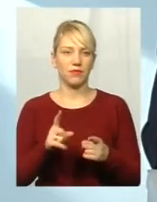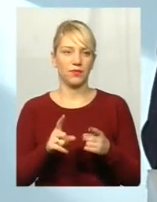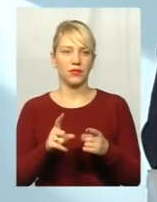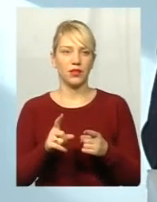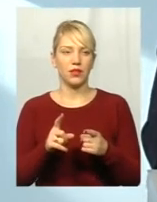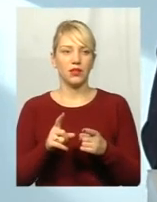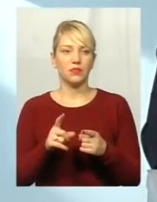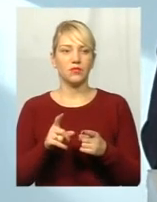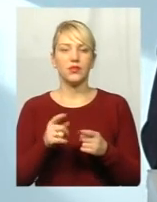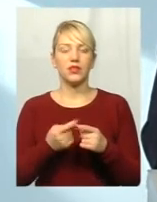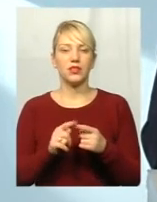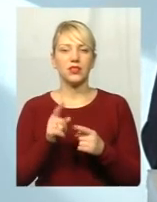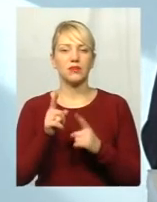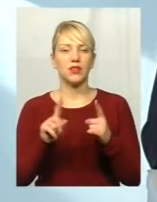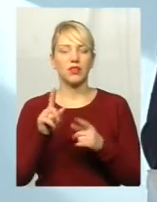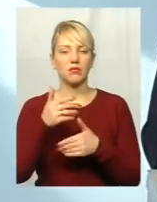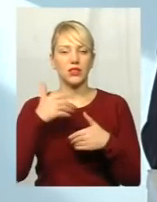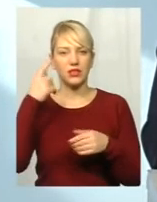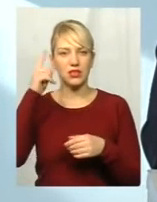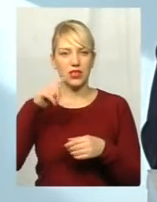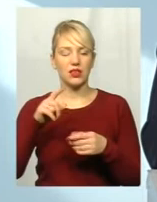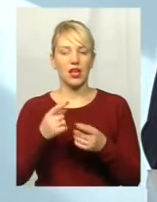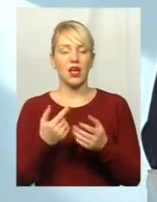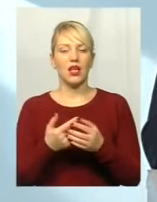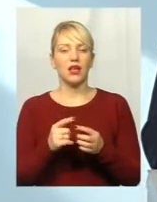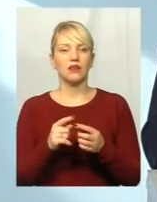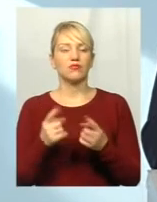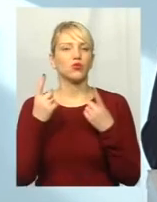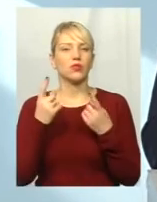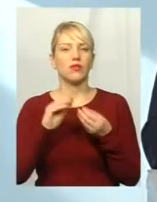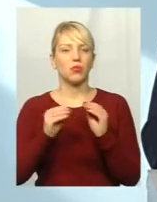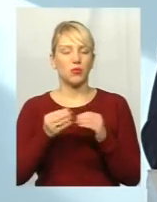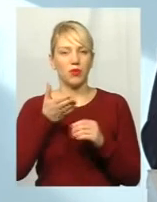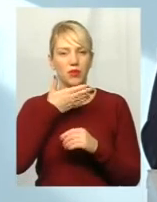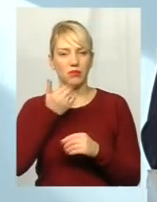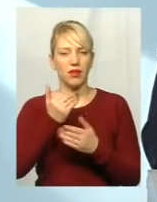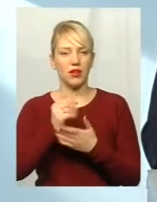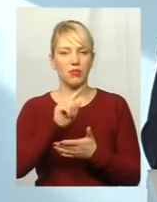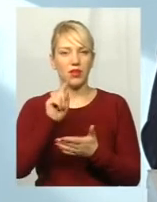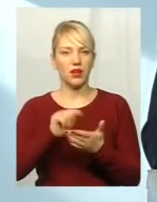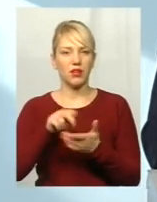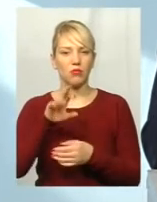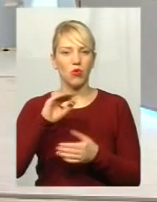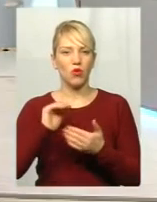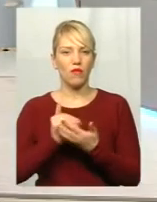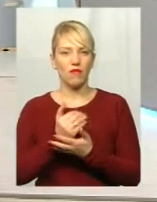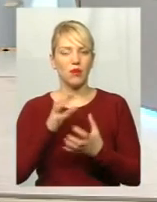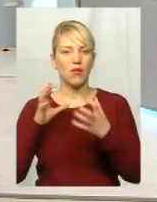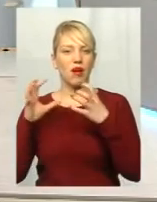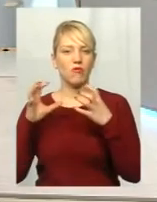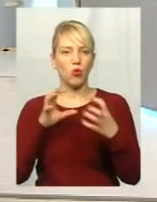зміни зазнали, таких суттєвих проблем немає. Є в нас питання по нових автобусних маршрутах,